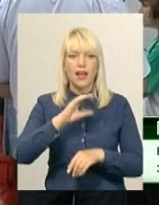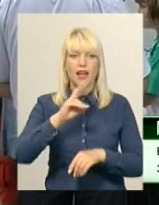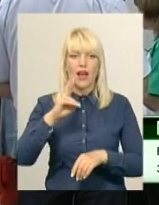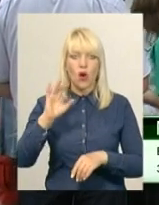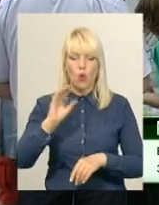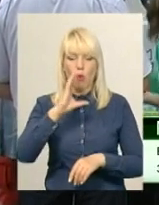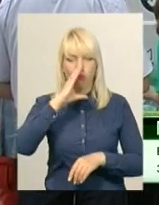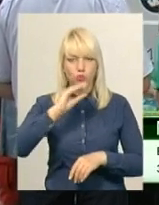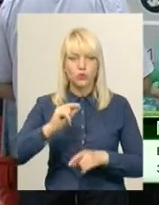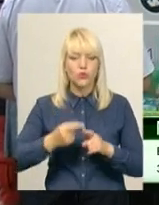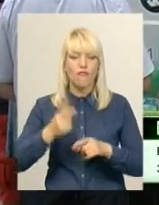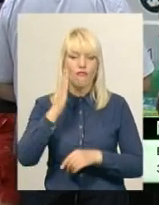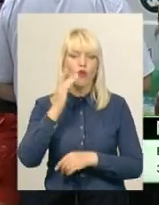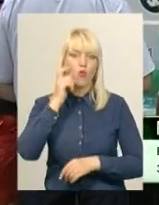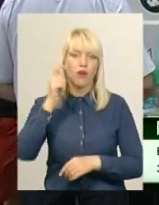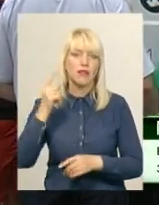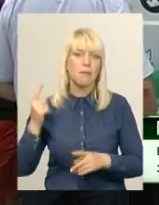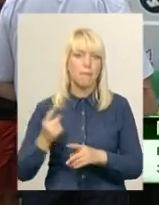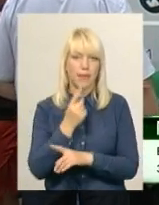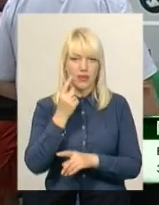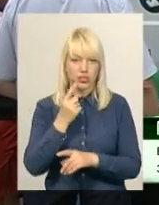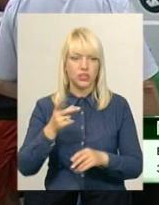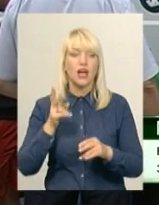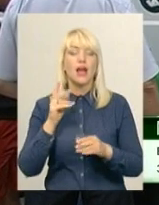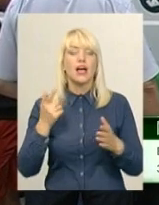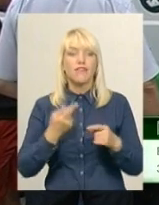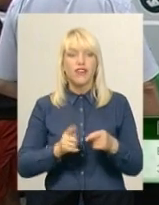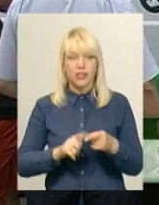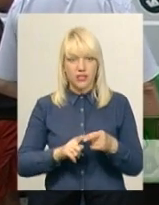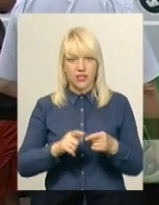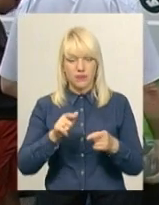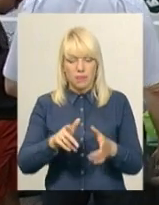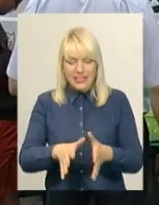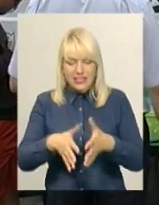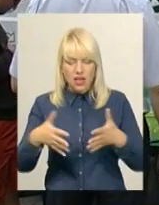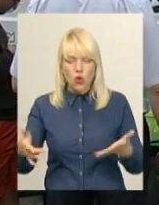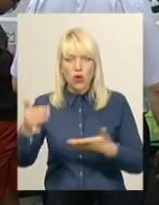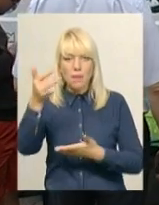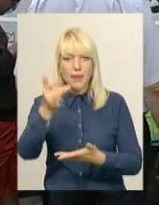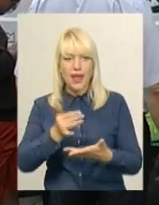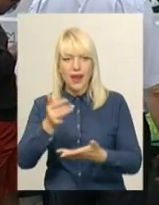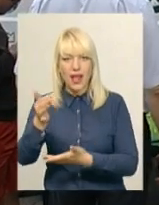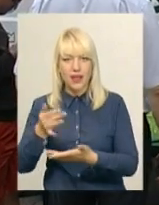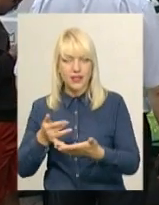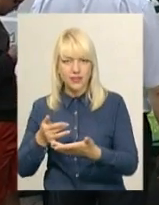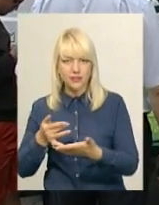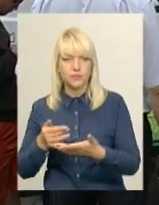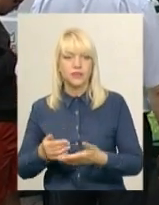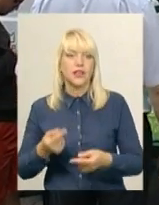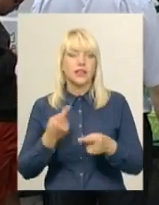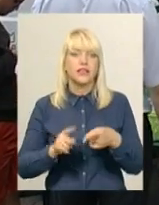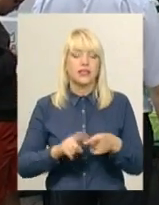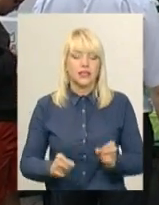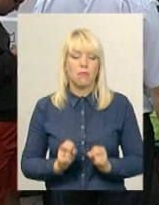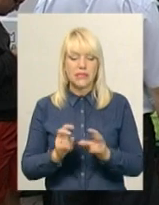саме в Україні. Перший в тому плані, що тут є широкий перелік. Ми можемо приймати широкий перелік тих